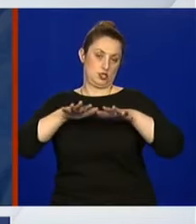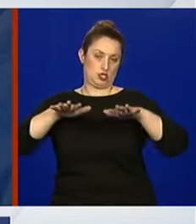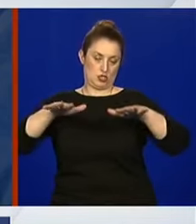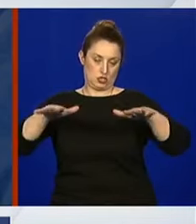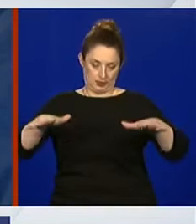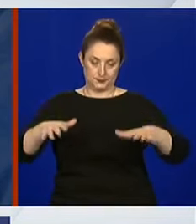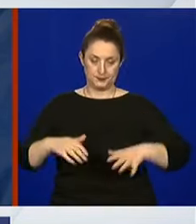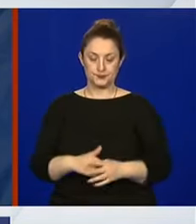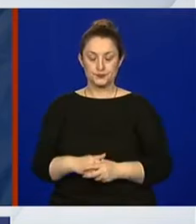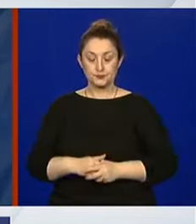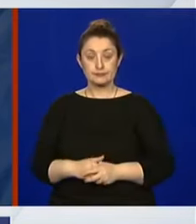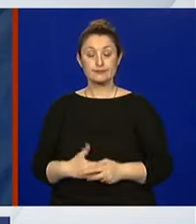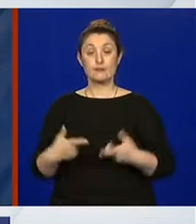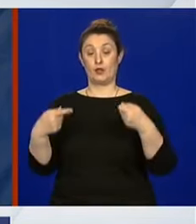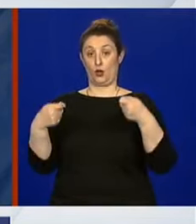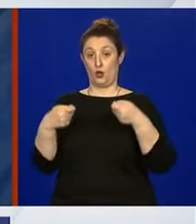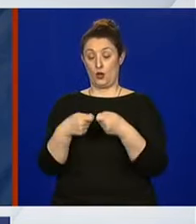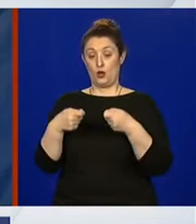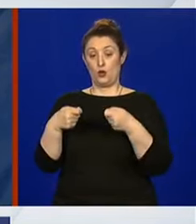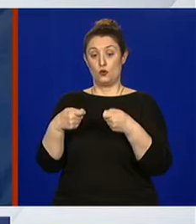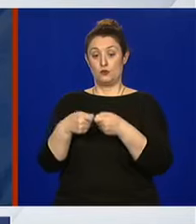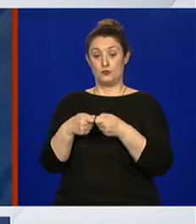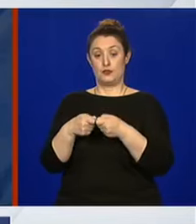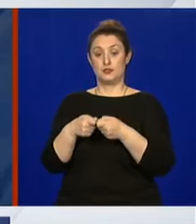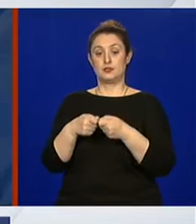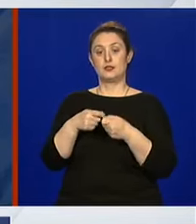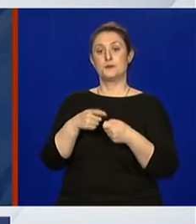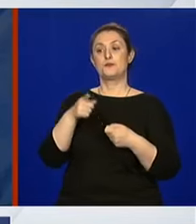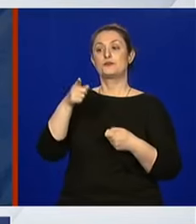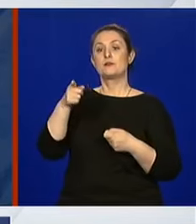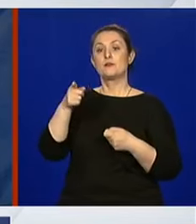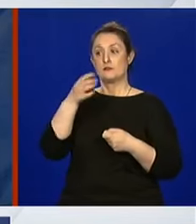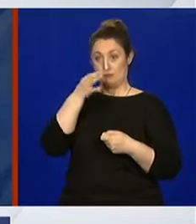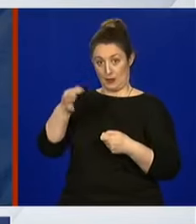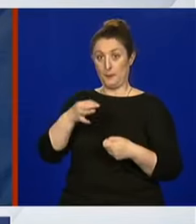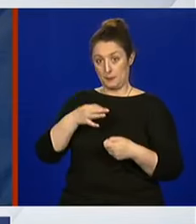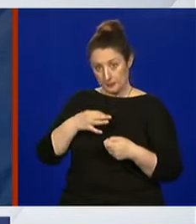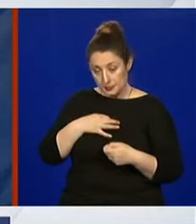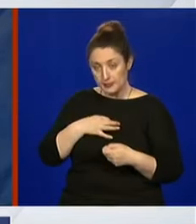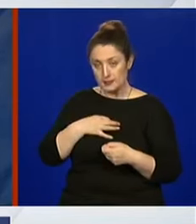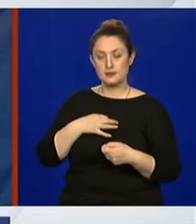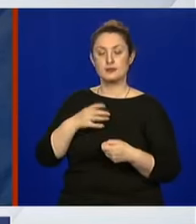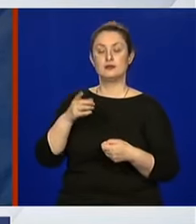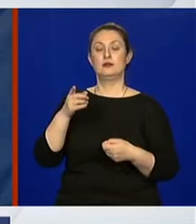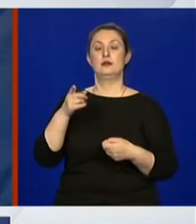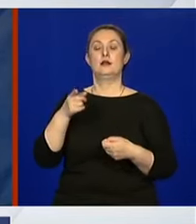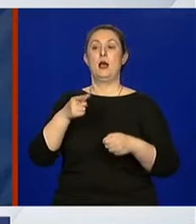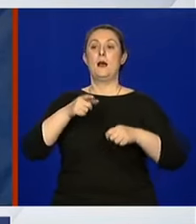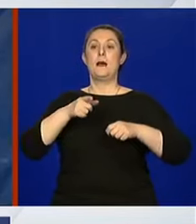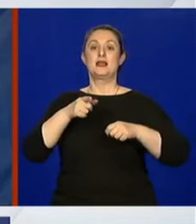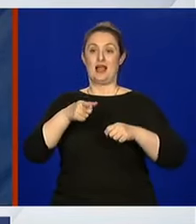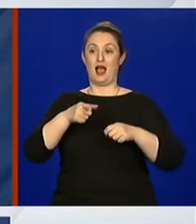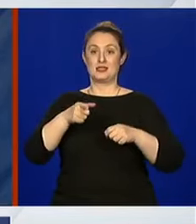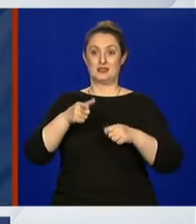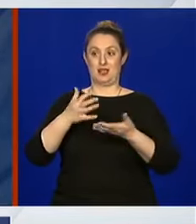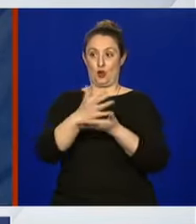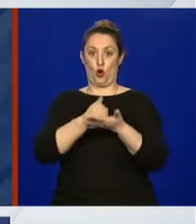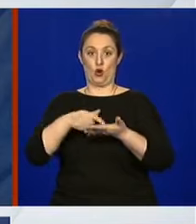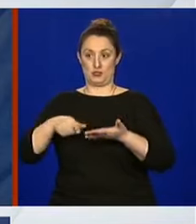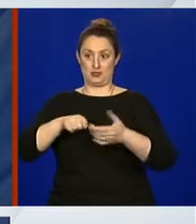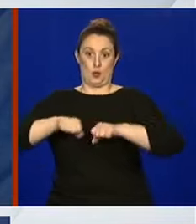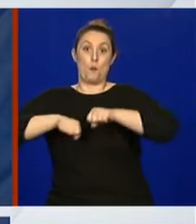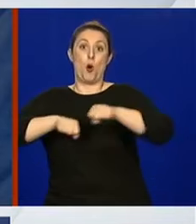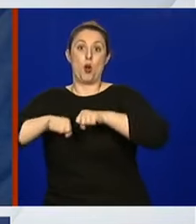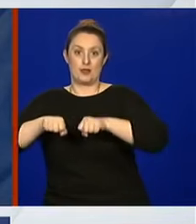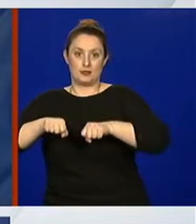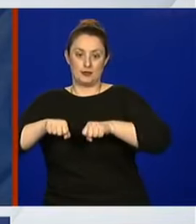A što se tiče ovoga konkretnog pitanja, dakle, politizacija može doći samo